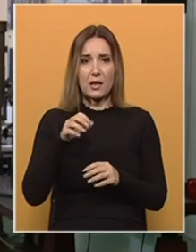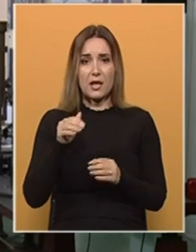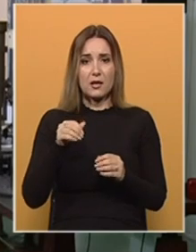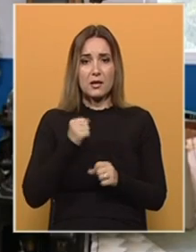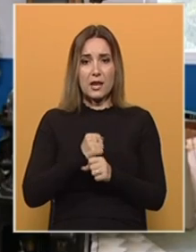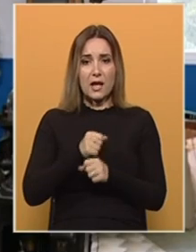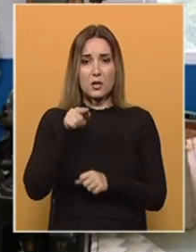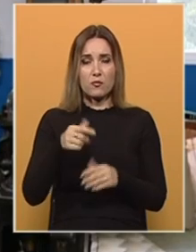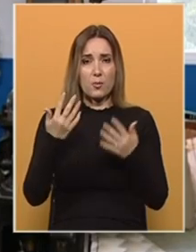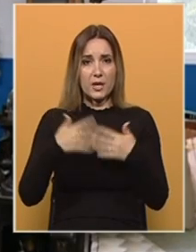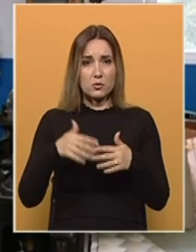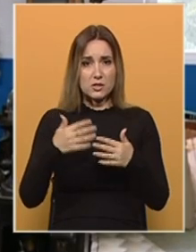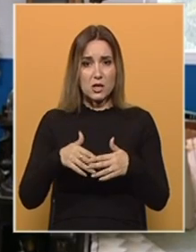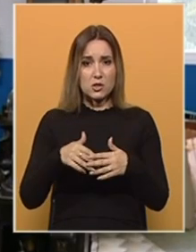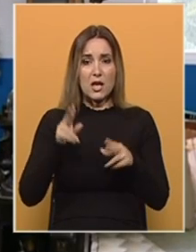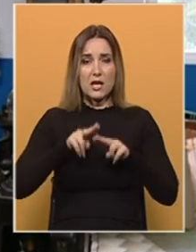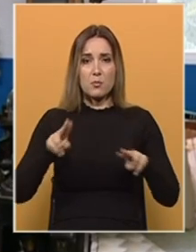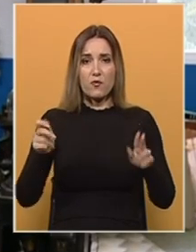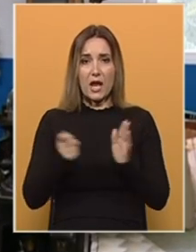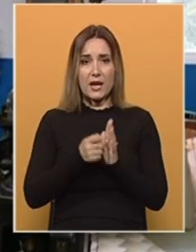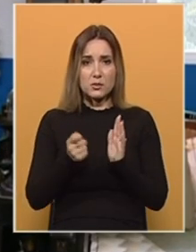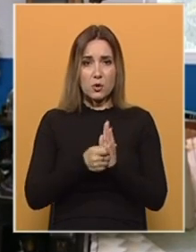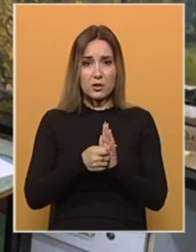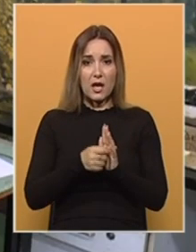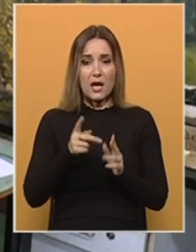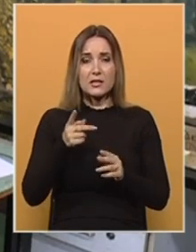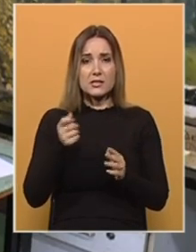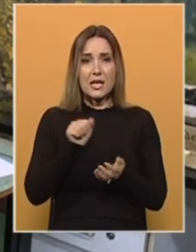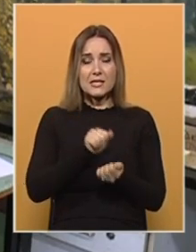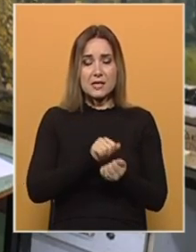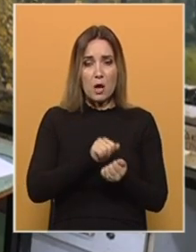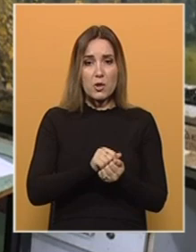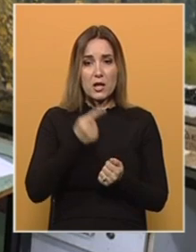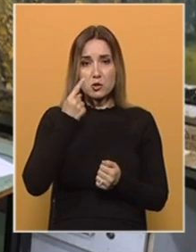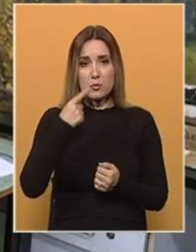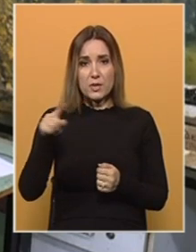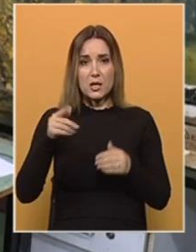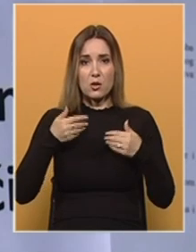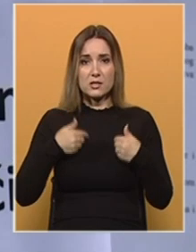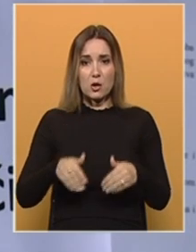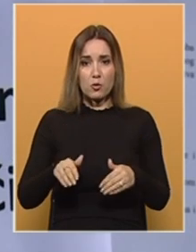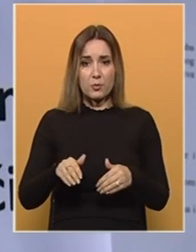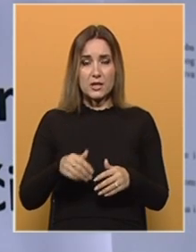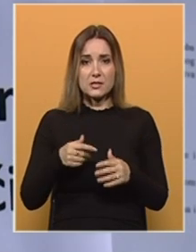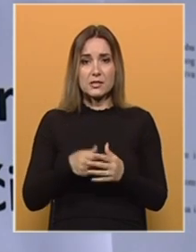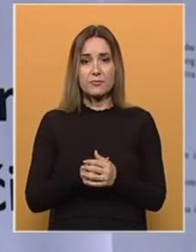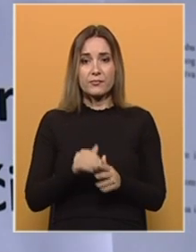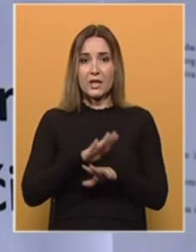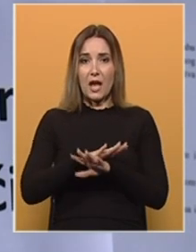preduzeću. Da se perspektivna imovina rasprodaje, da se iznajmljuje, da su milijonski gubici zraka. A sve je